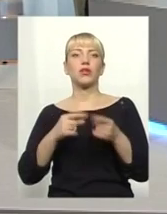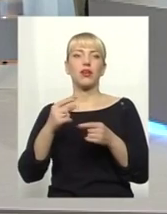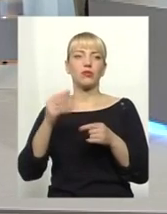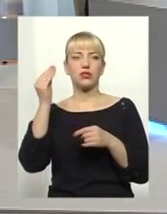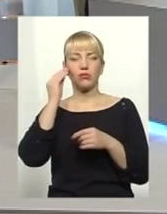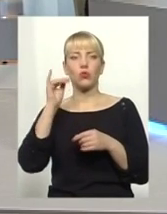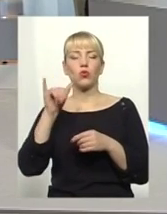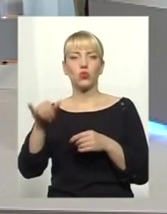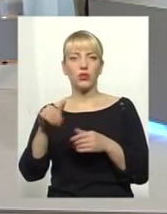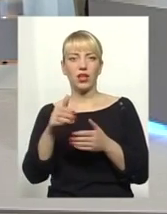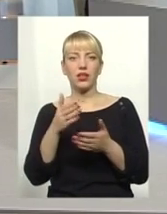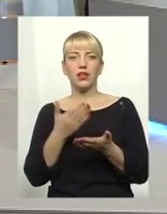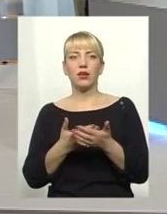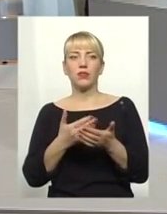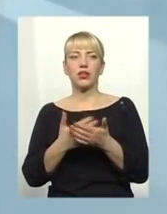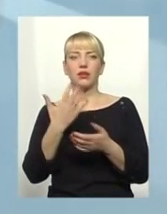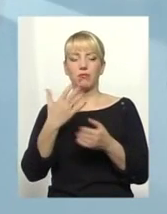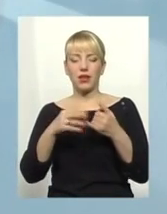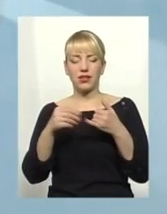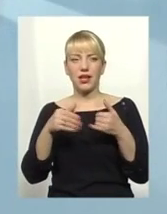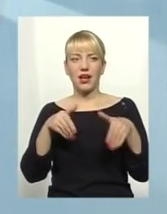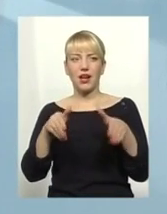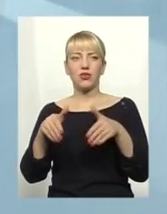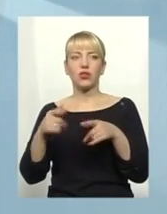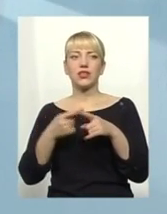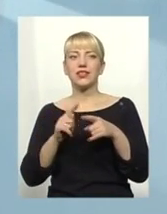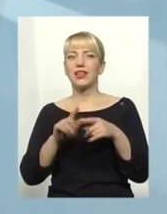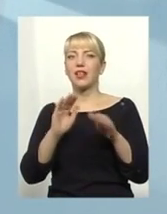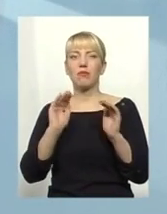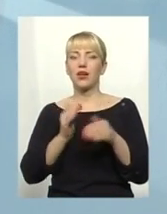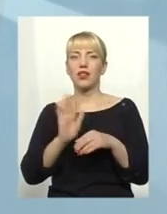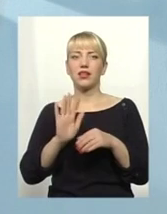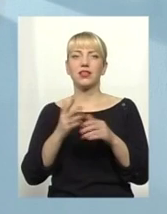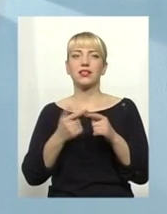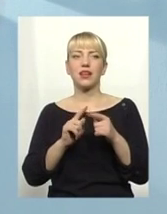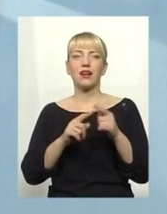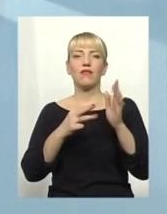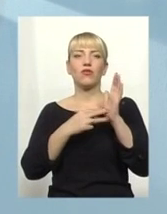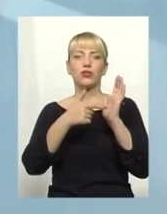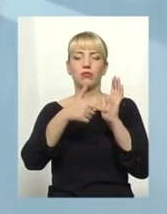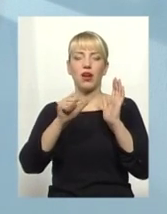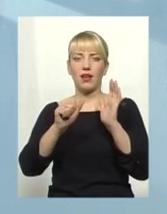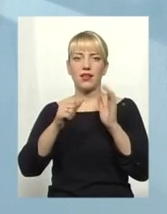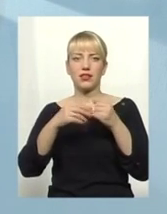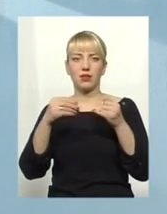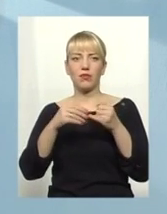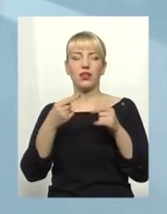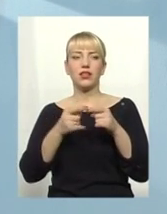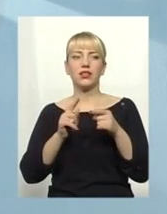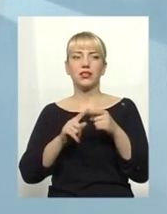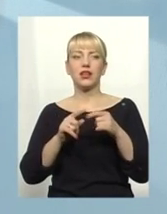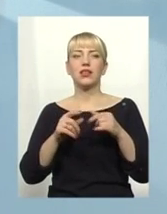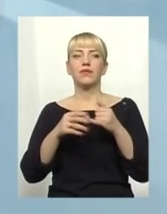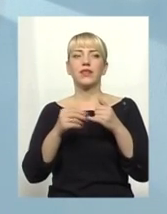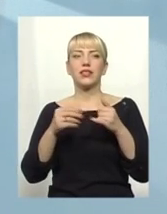І в неї, до речі, говорили 5 ділянок, але ті 5 ділянок, вони не маленькі, вони близько 8 гектарів займають. І зазвичай вони